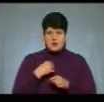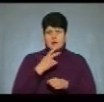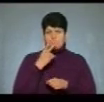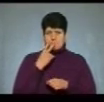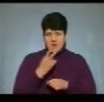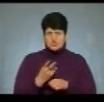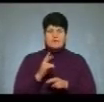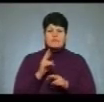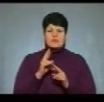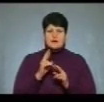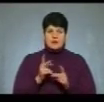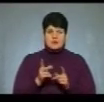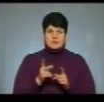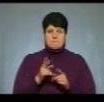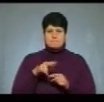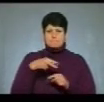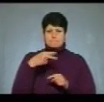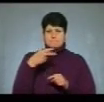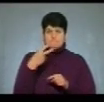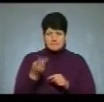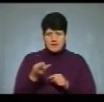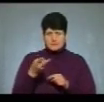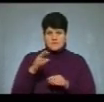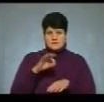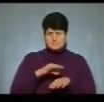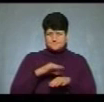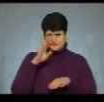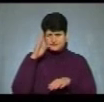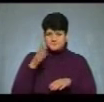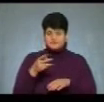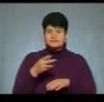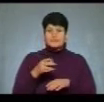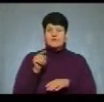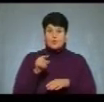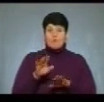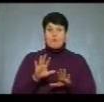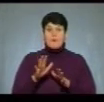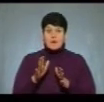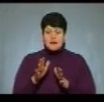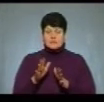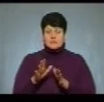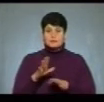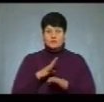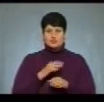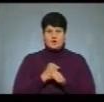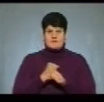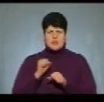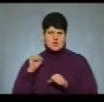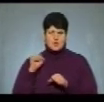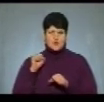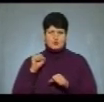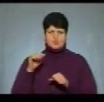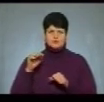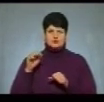падає потерпівщина. І в той момент був нанесений удар з